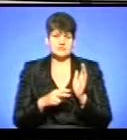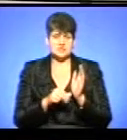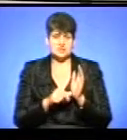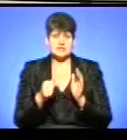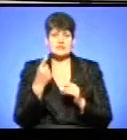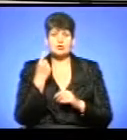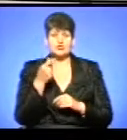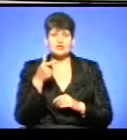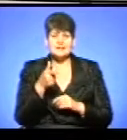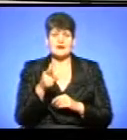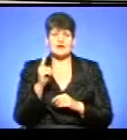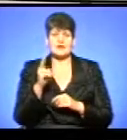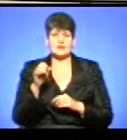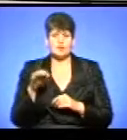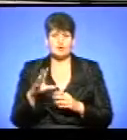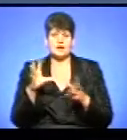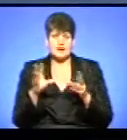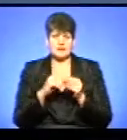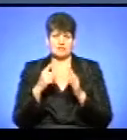одну гігакалорію з лічильником.